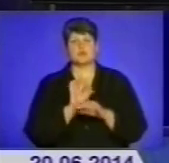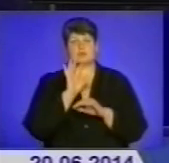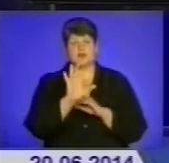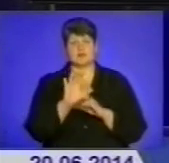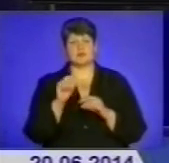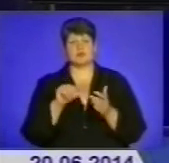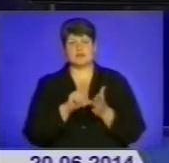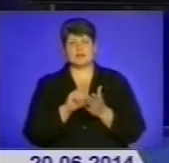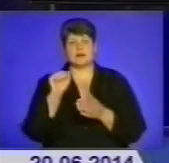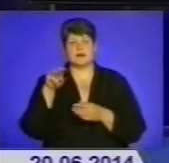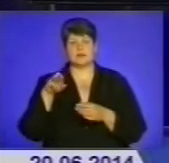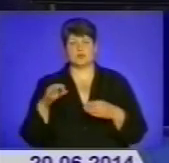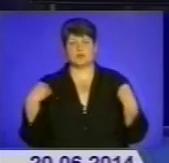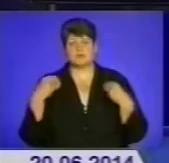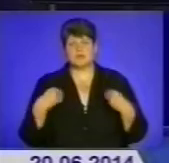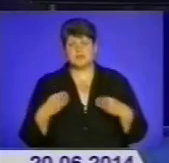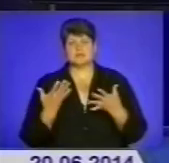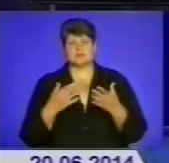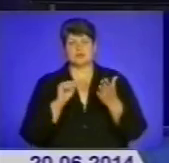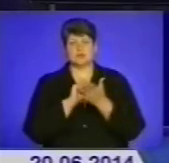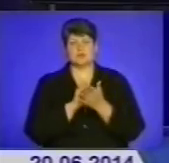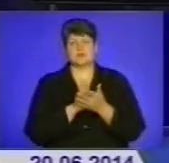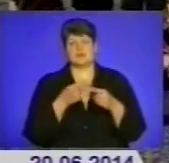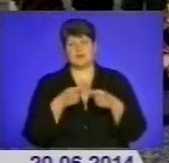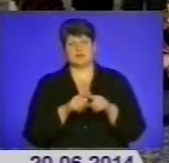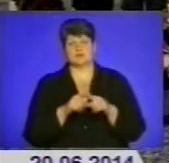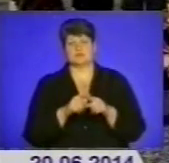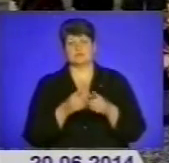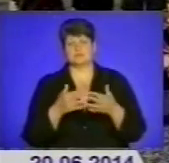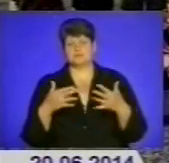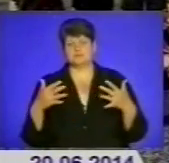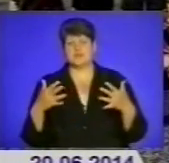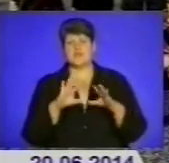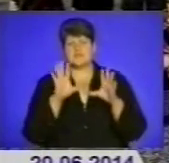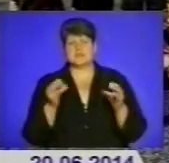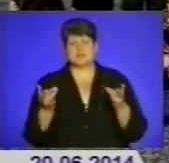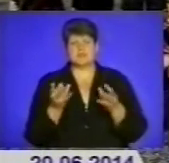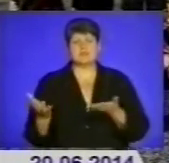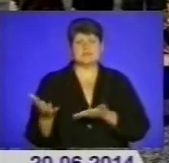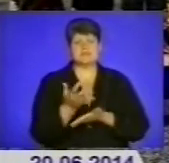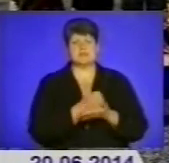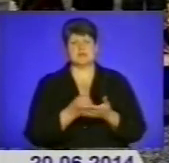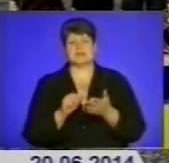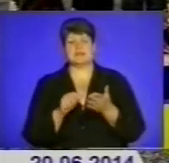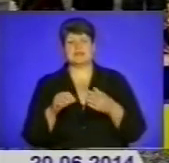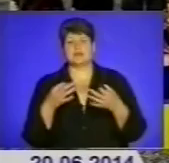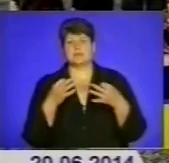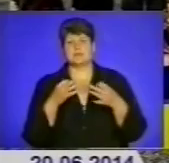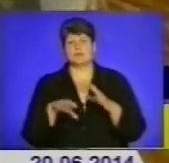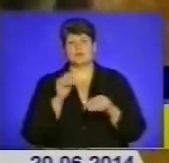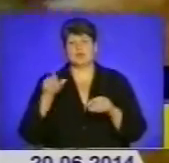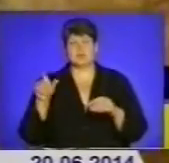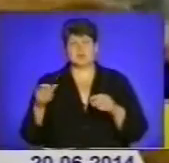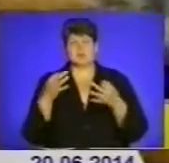АТО амуніцію, медикаменти, техніку та припаси. Все необхідне зібране депутатами-свободівцями. Вони побували в